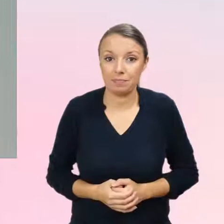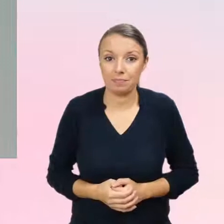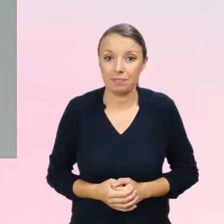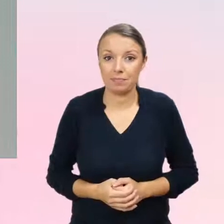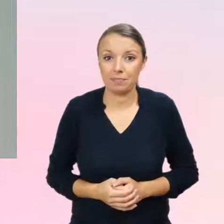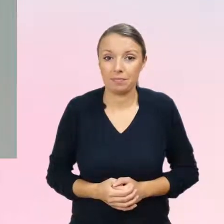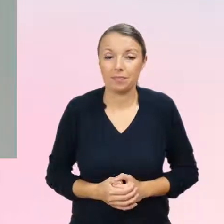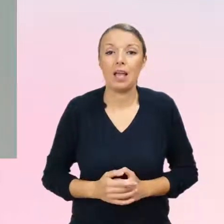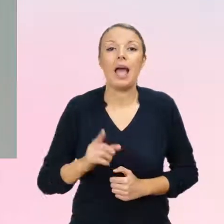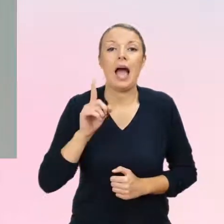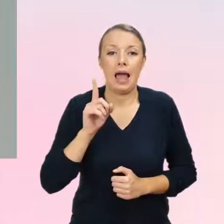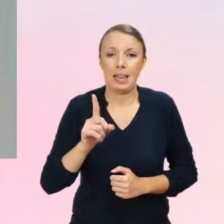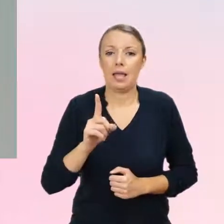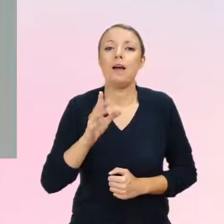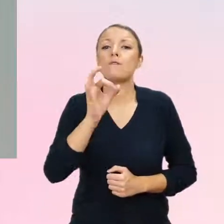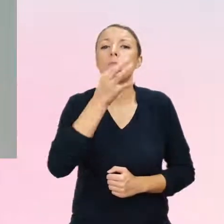psychiatra,